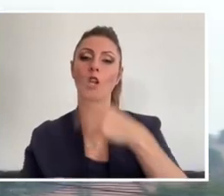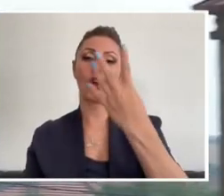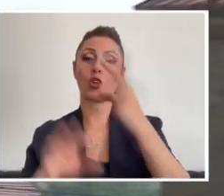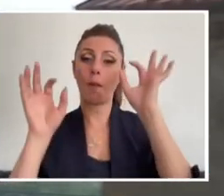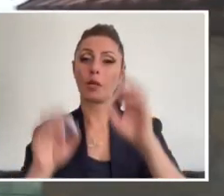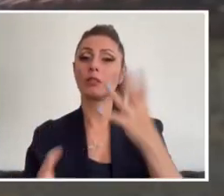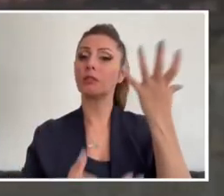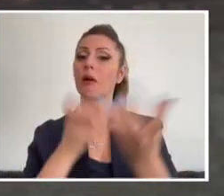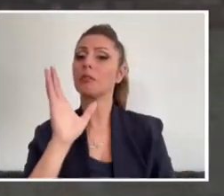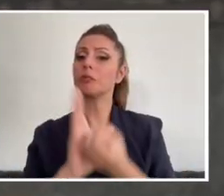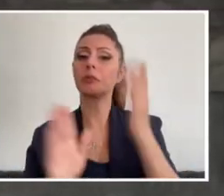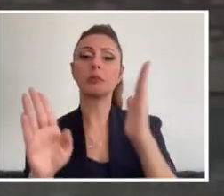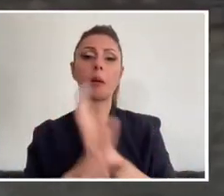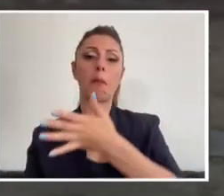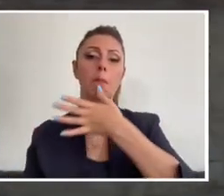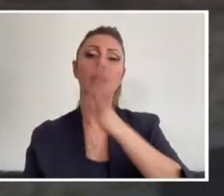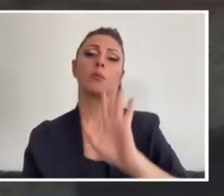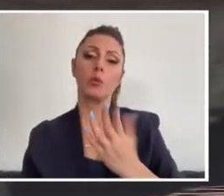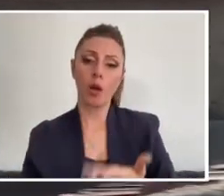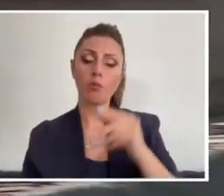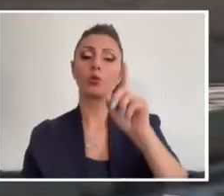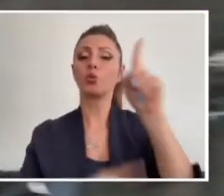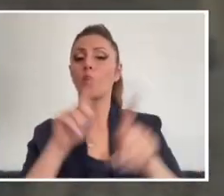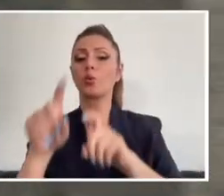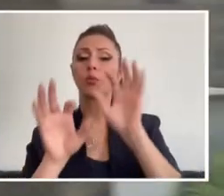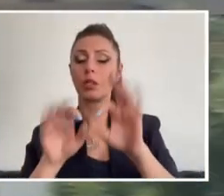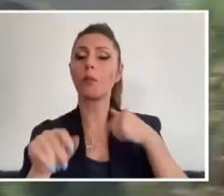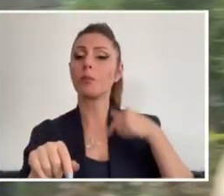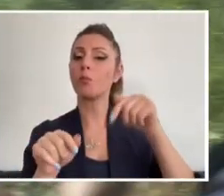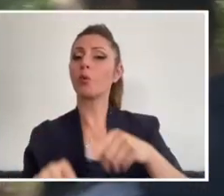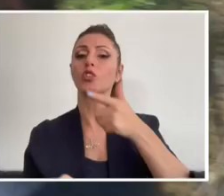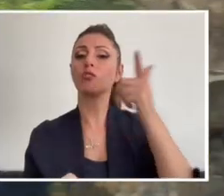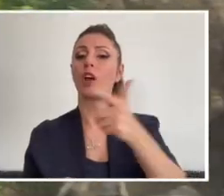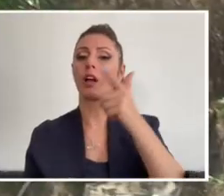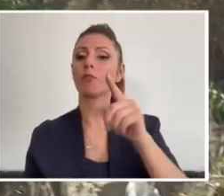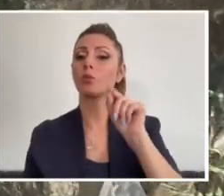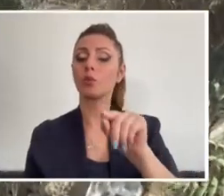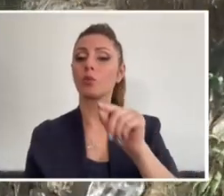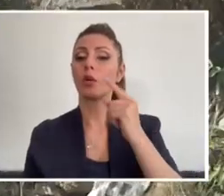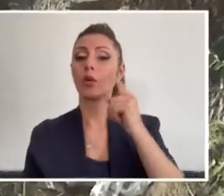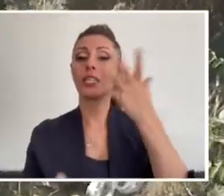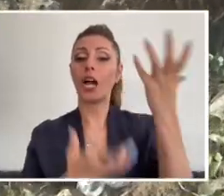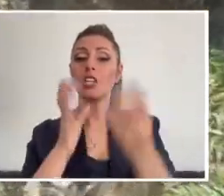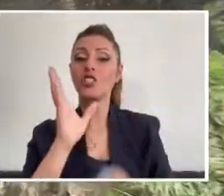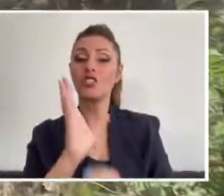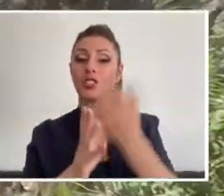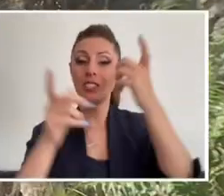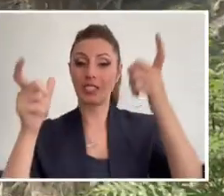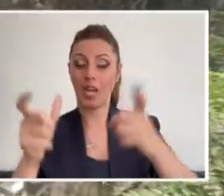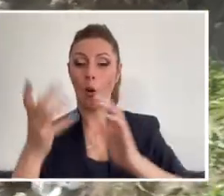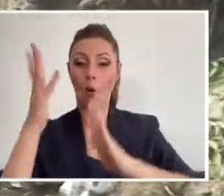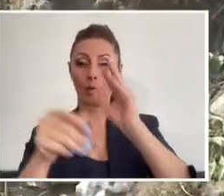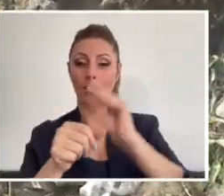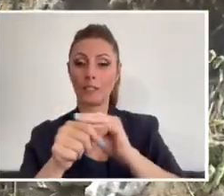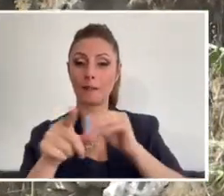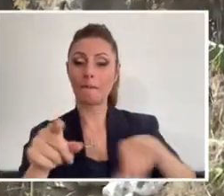Soruşturma başlatıldı ama biz bugün yaptığımız çekimler sırasında o yangının meydana geldiği ormanlık alanda çok sayıda